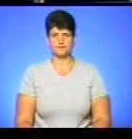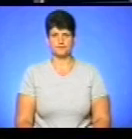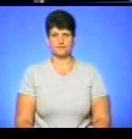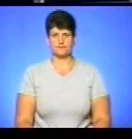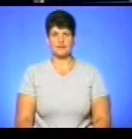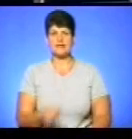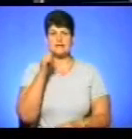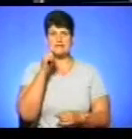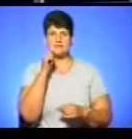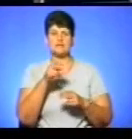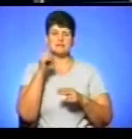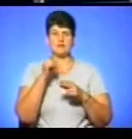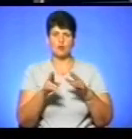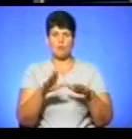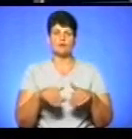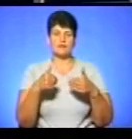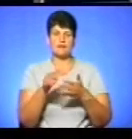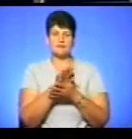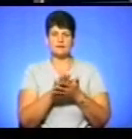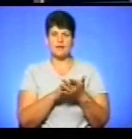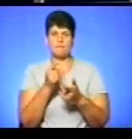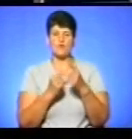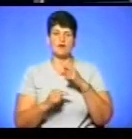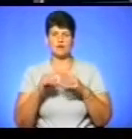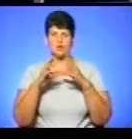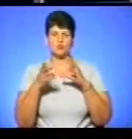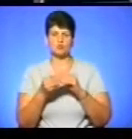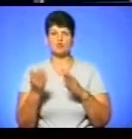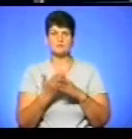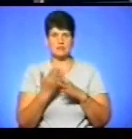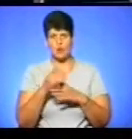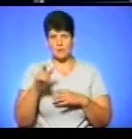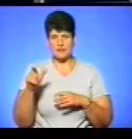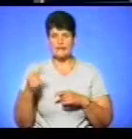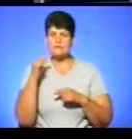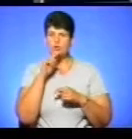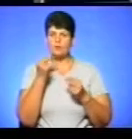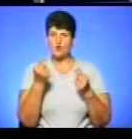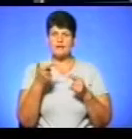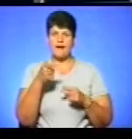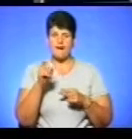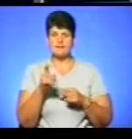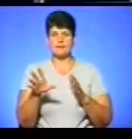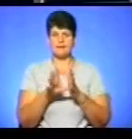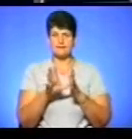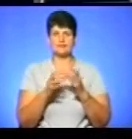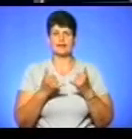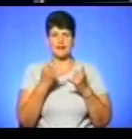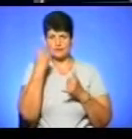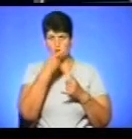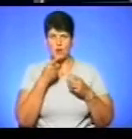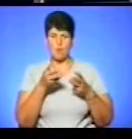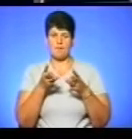Завтра завершується подання заяв на повернення суми субсидій громадянам, які зекономили кошти за газ та електрику для індивідуального